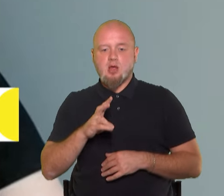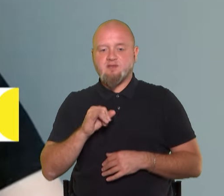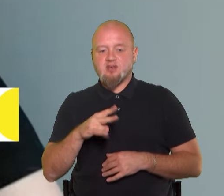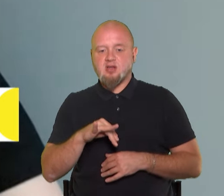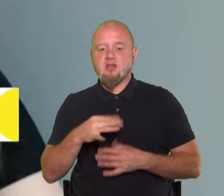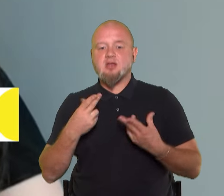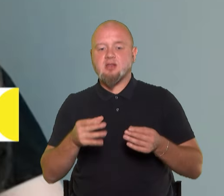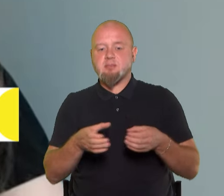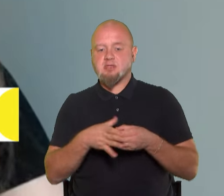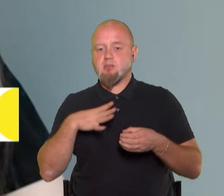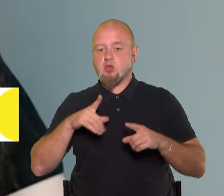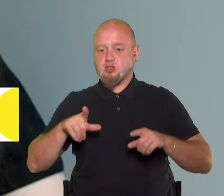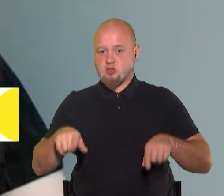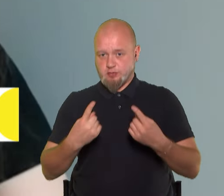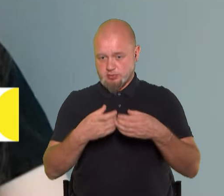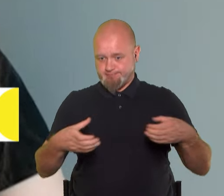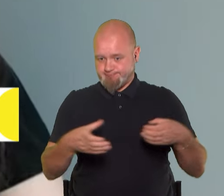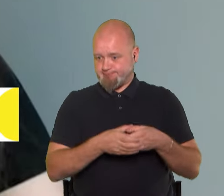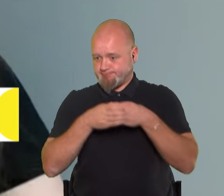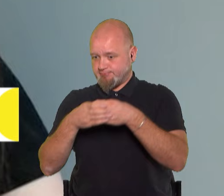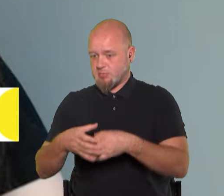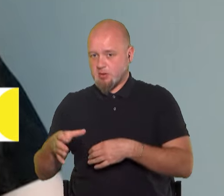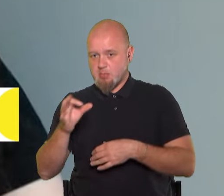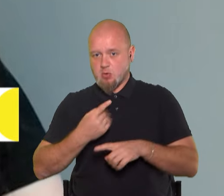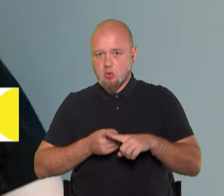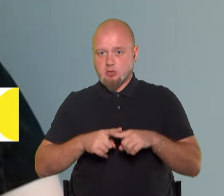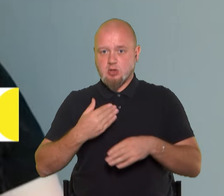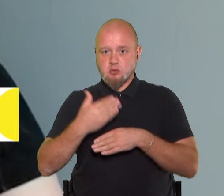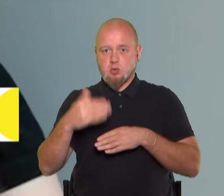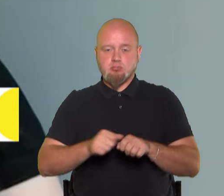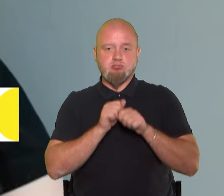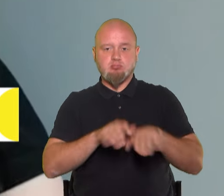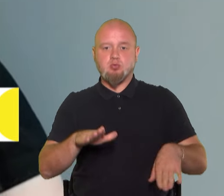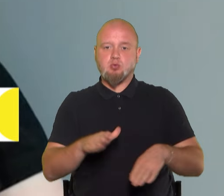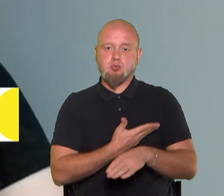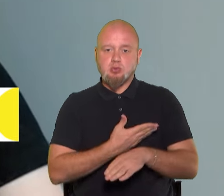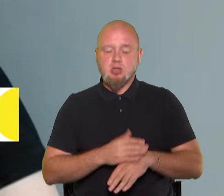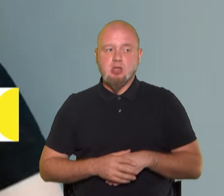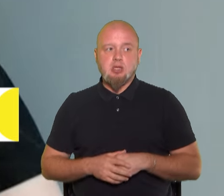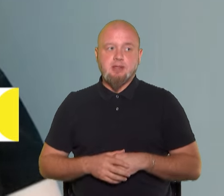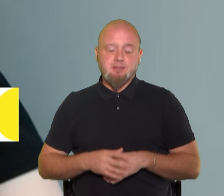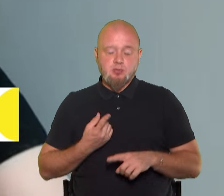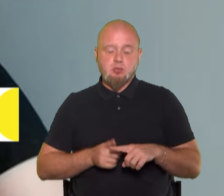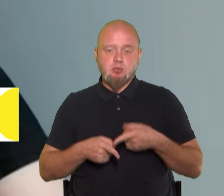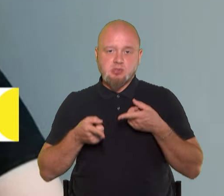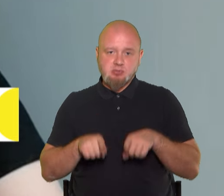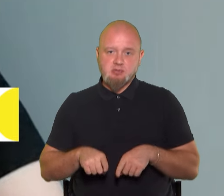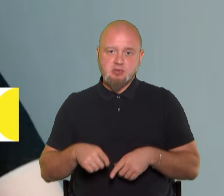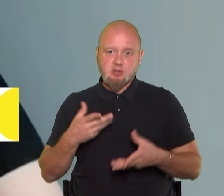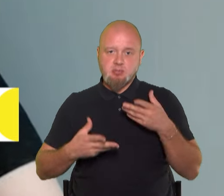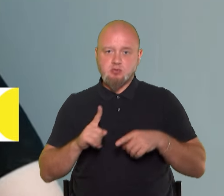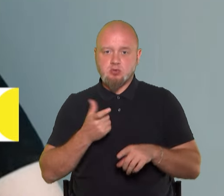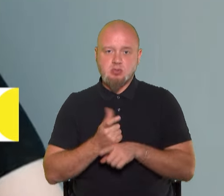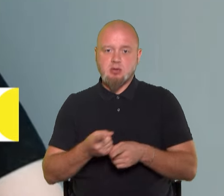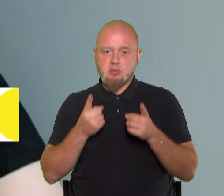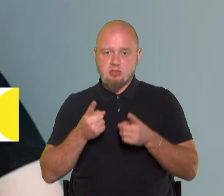де місія була створена, проте місія ООН, проте згодом розпущена. Тому, насправді, напевно, що